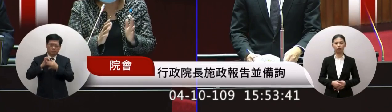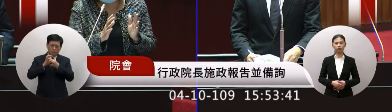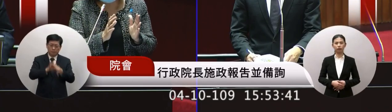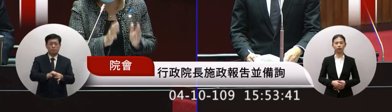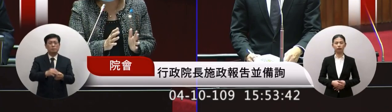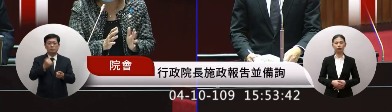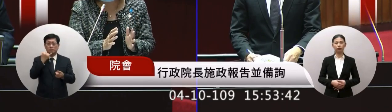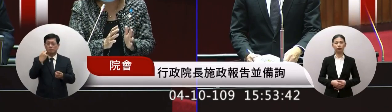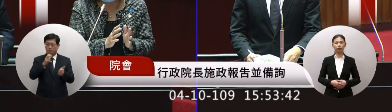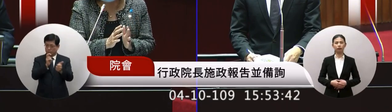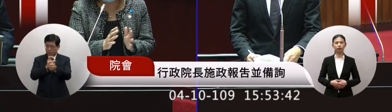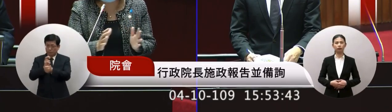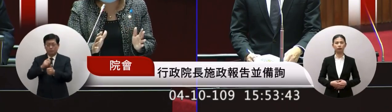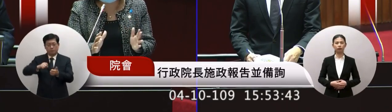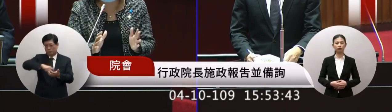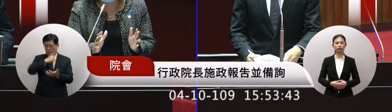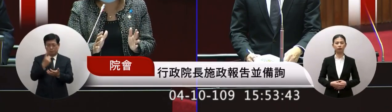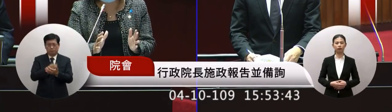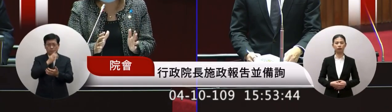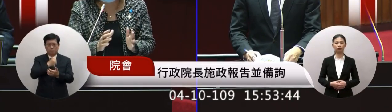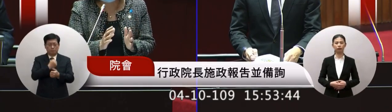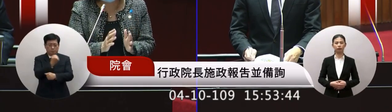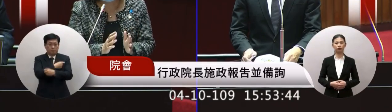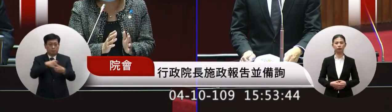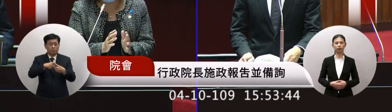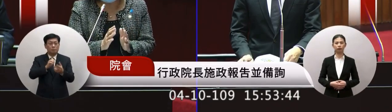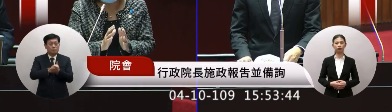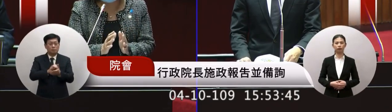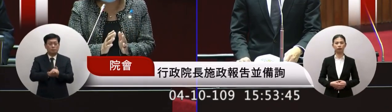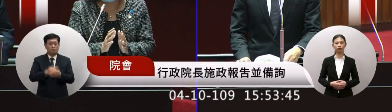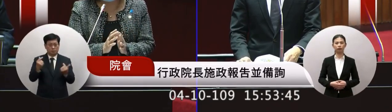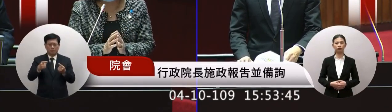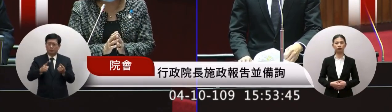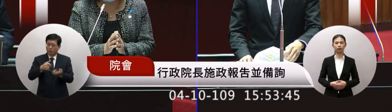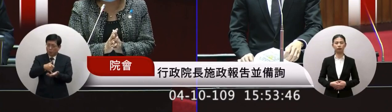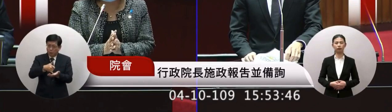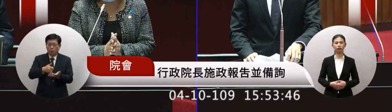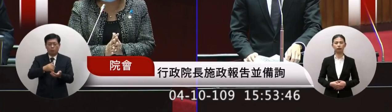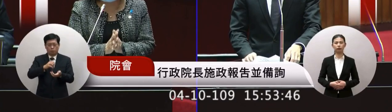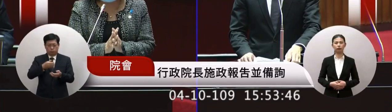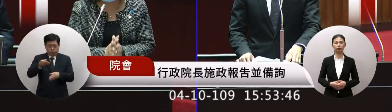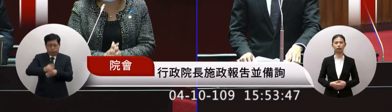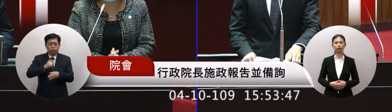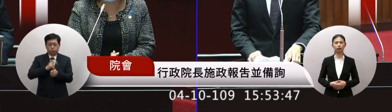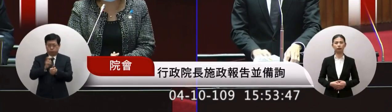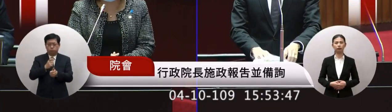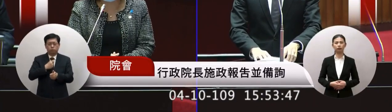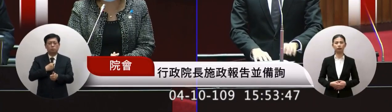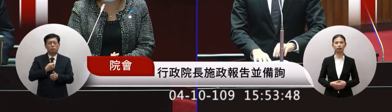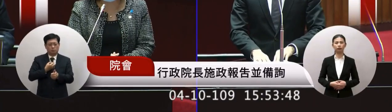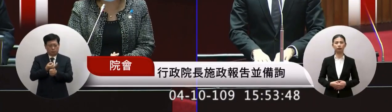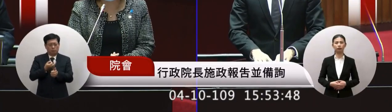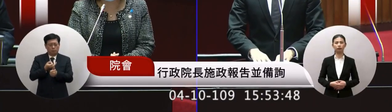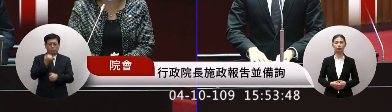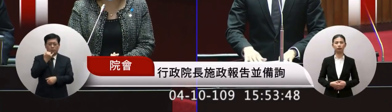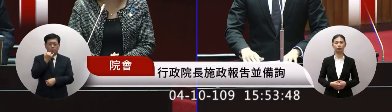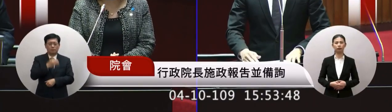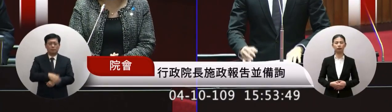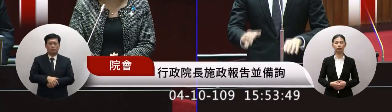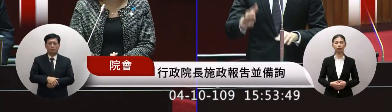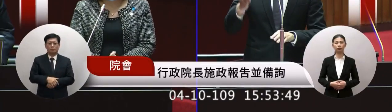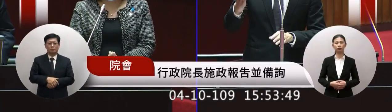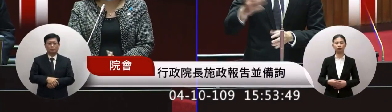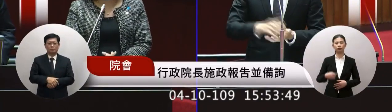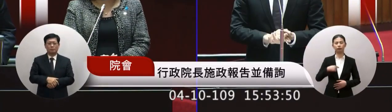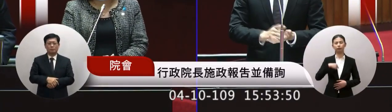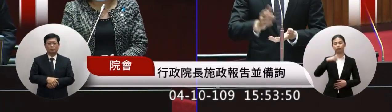也可以照顧到我們政府改善的勞工尤其是我們比較厭世的勞工我們可以可以加一點改善障我當然是